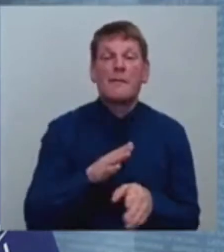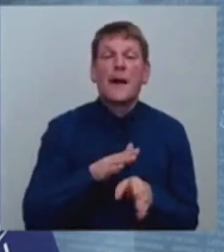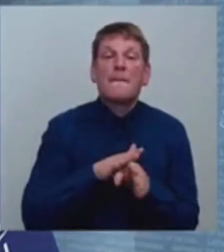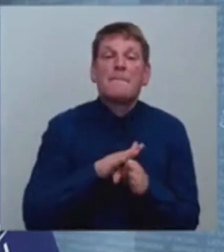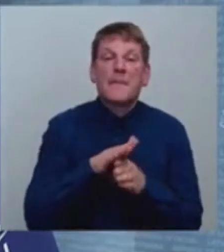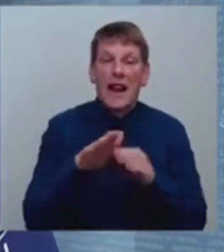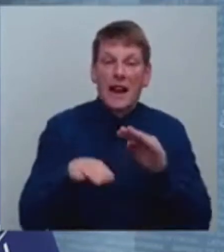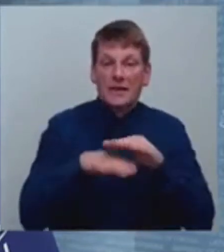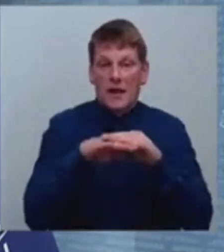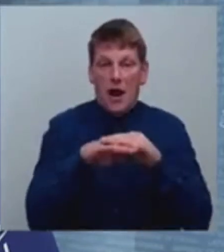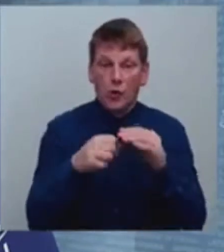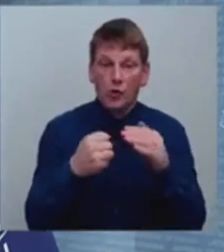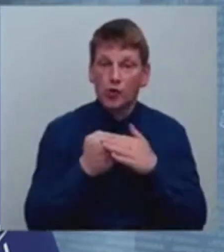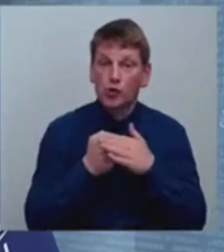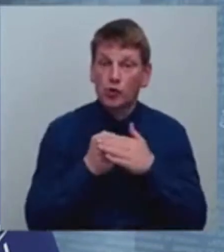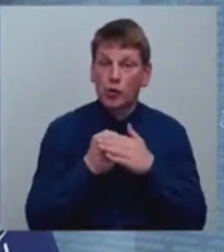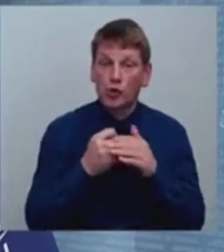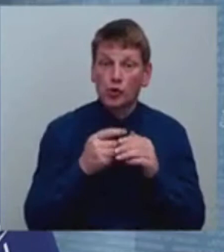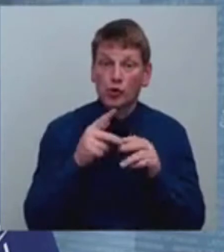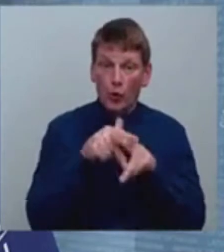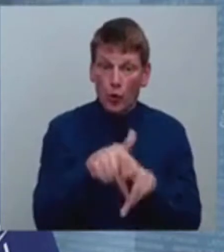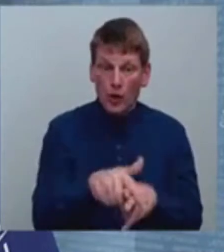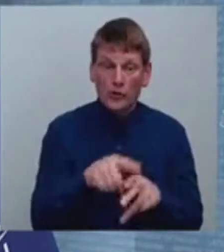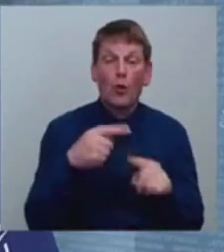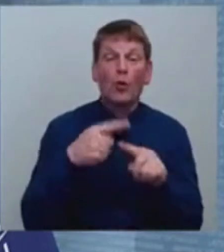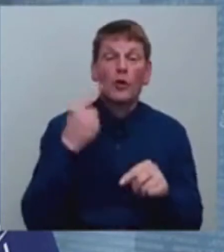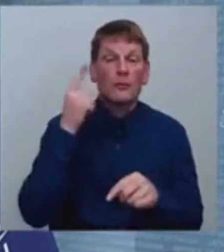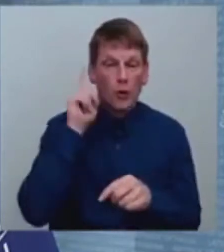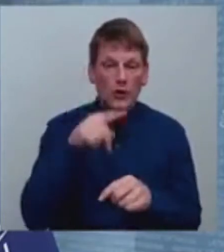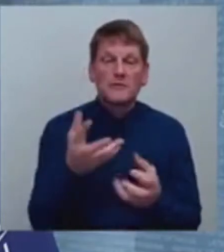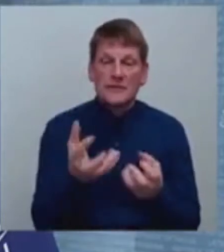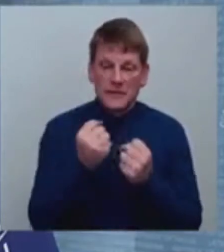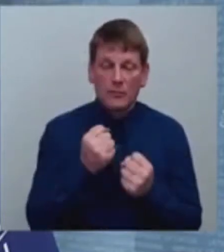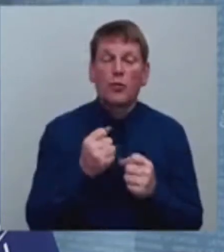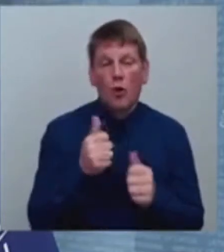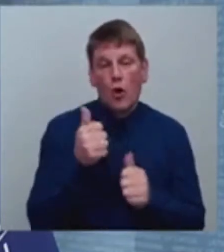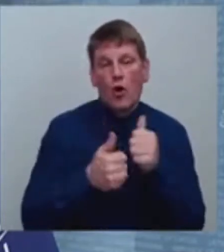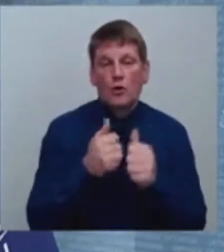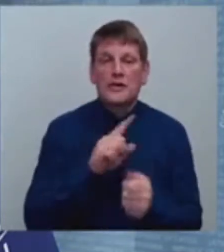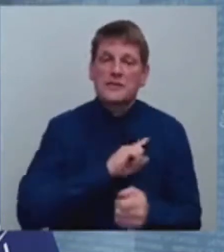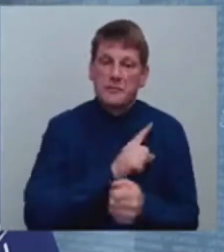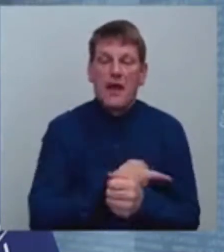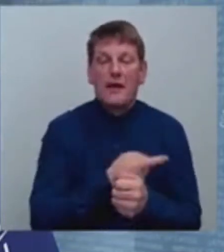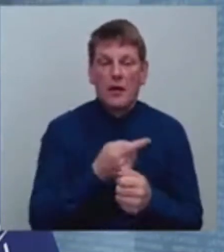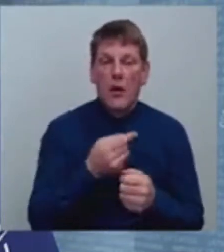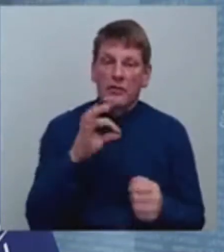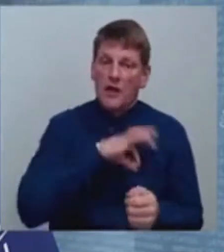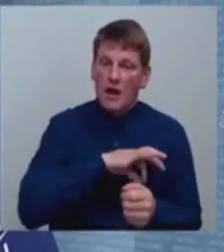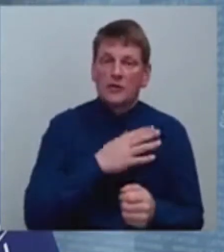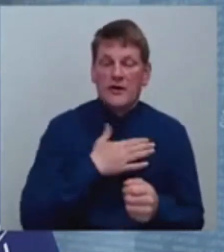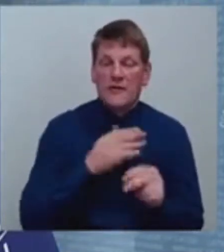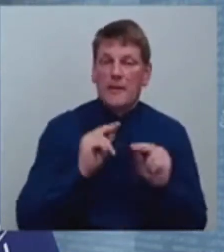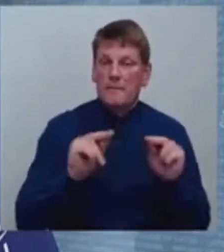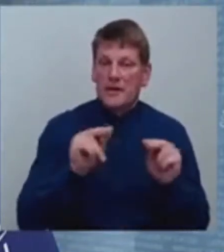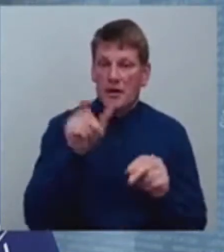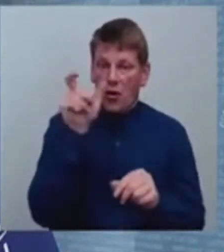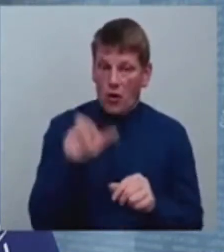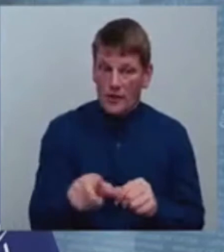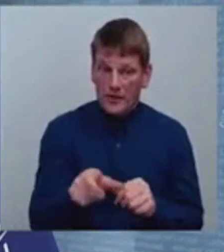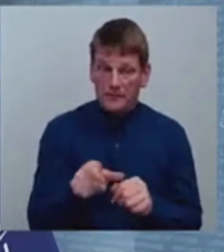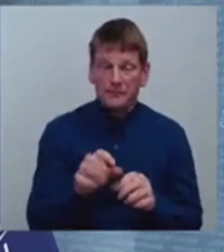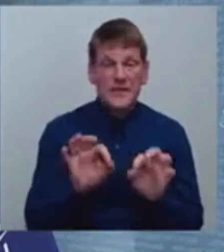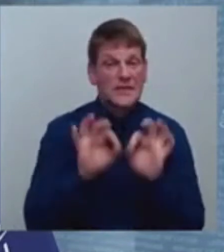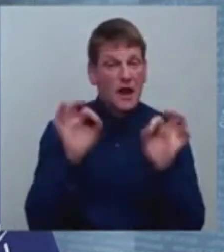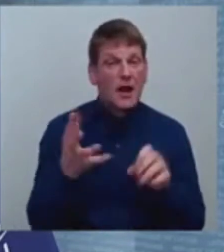slodzi un, protams, arī saņemt konkrētspējīgi atalgojumu saviem pedagogiem. Sākot ar